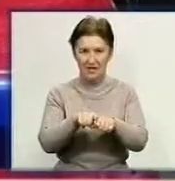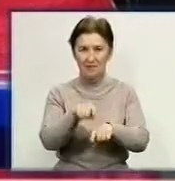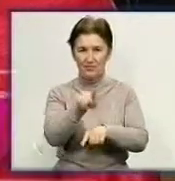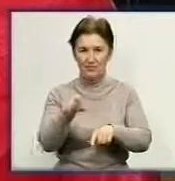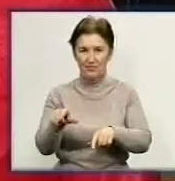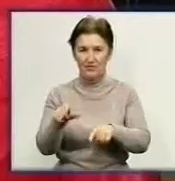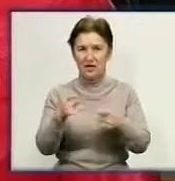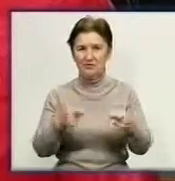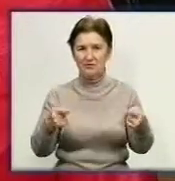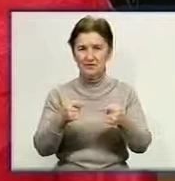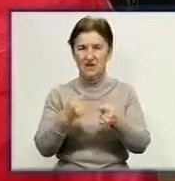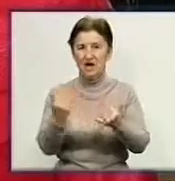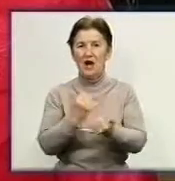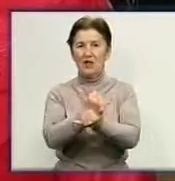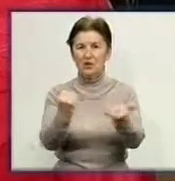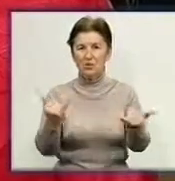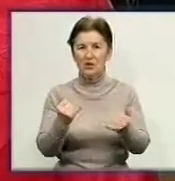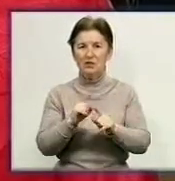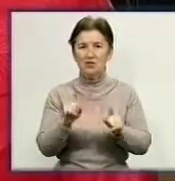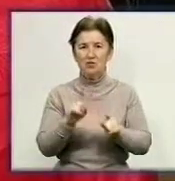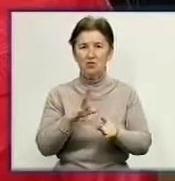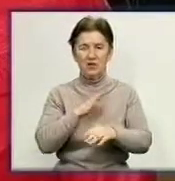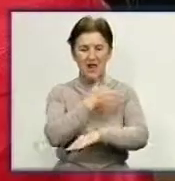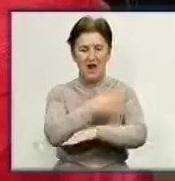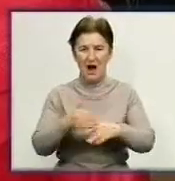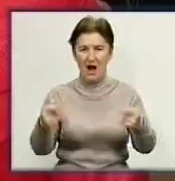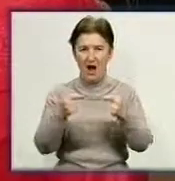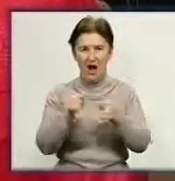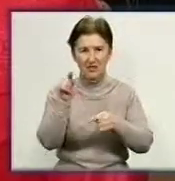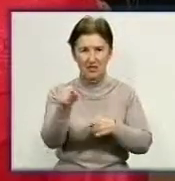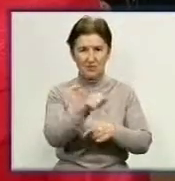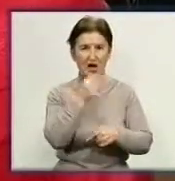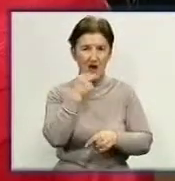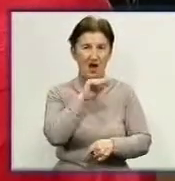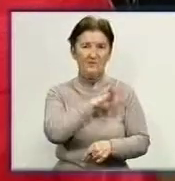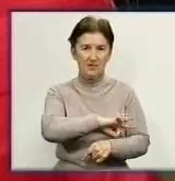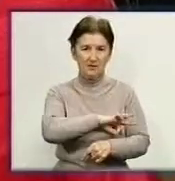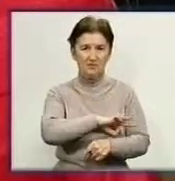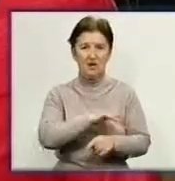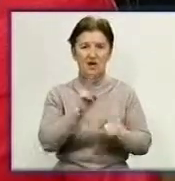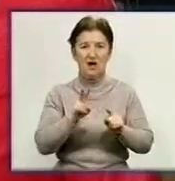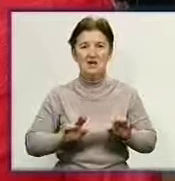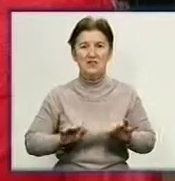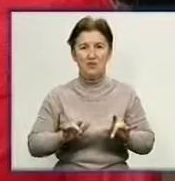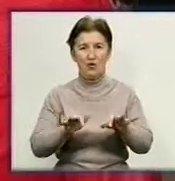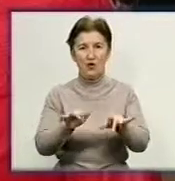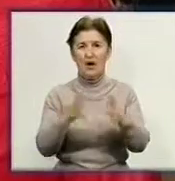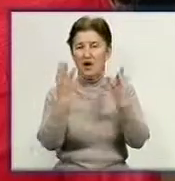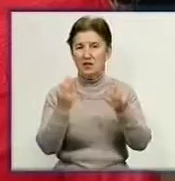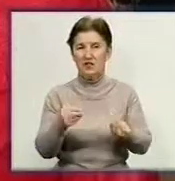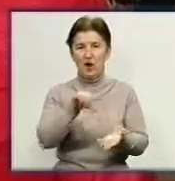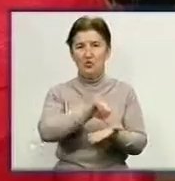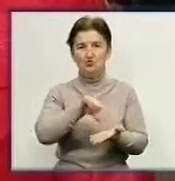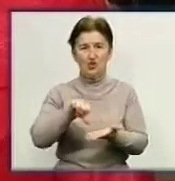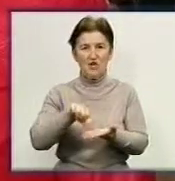безпосередньо до них. Щоб послуги були адресними, якісними, ефективними. До заходів дня учасника